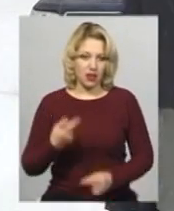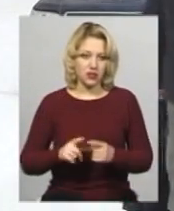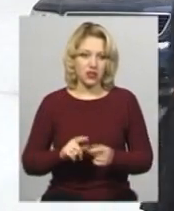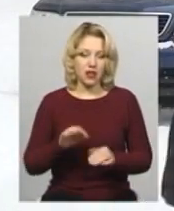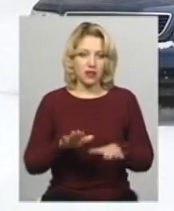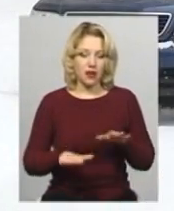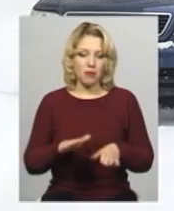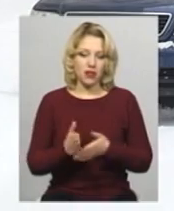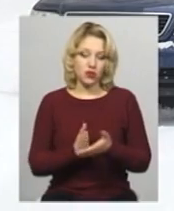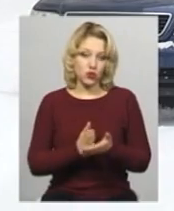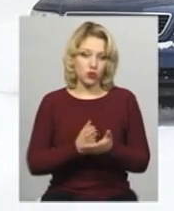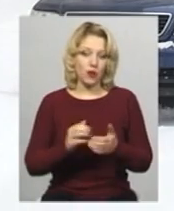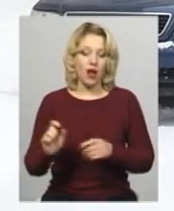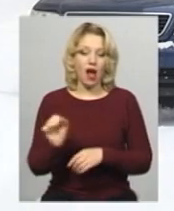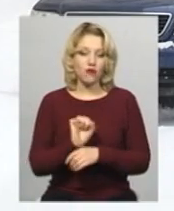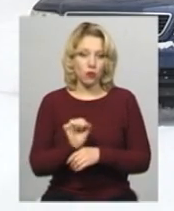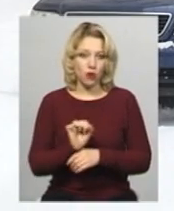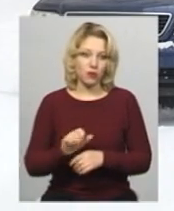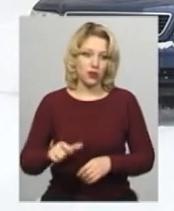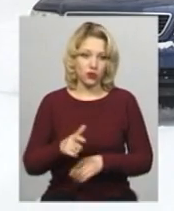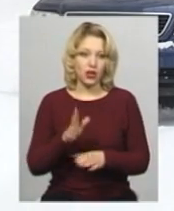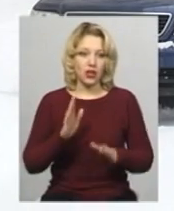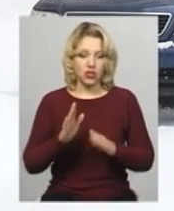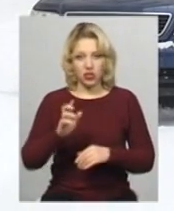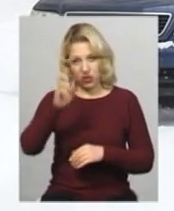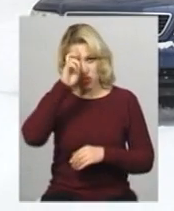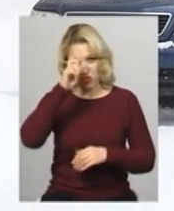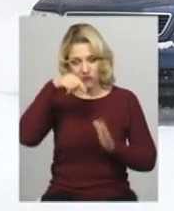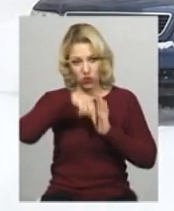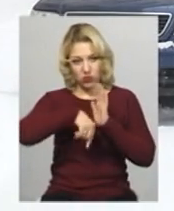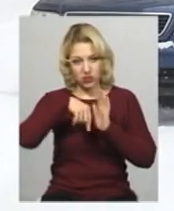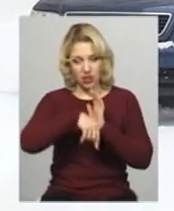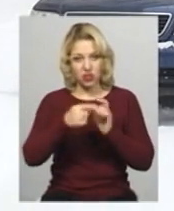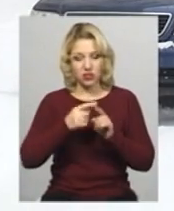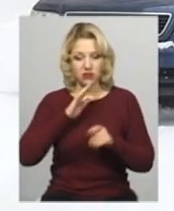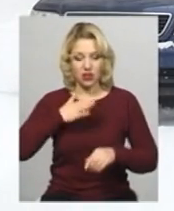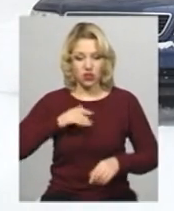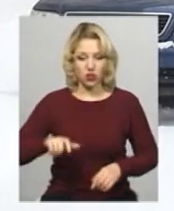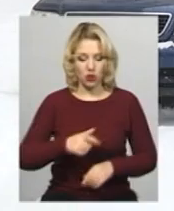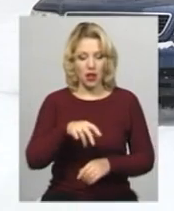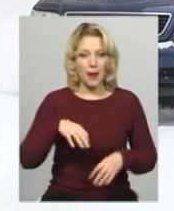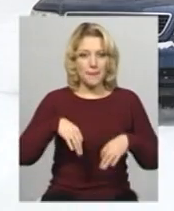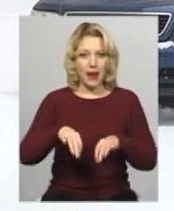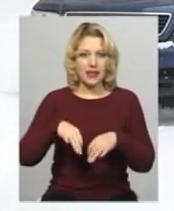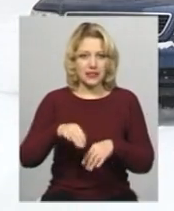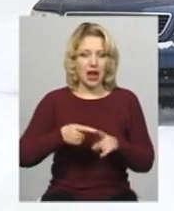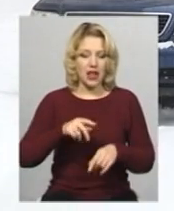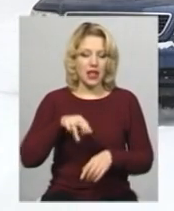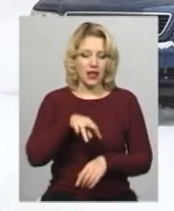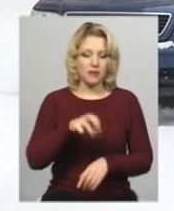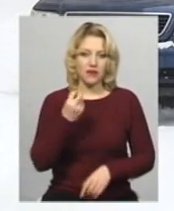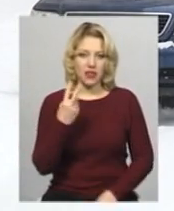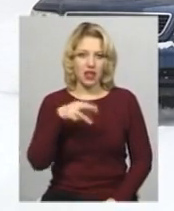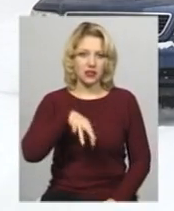балансі служби автомобільних доріг у Хмельницькій області лише автомобільні дороги державного значення. Тобто це наша дорога магістральна М-12, Н